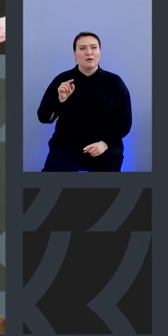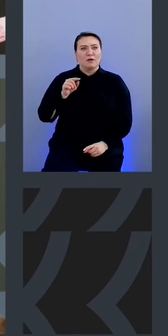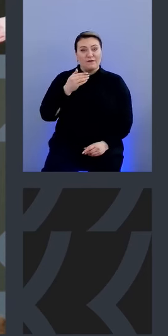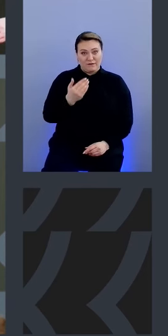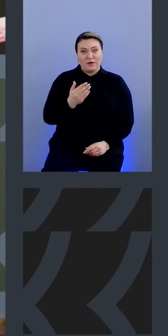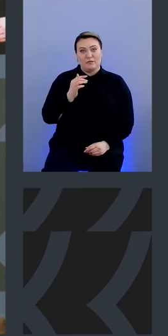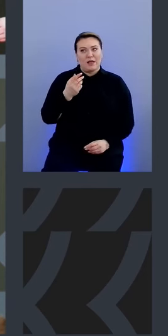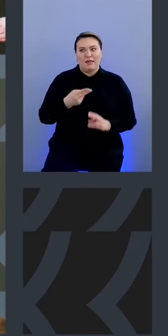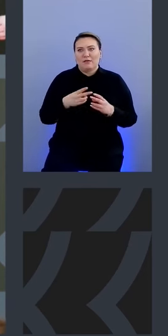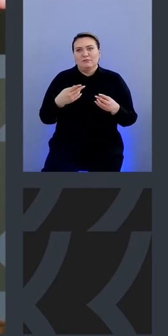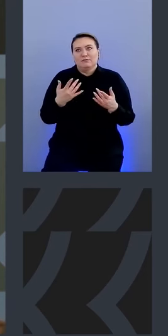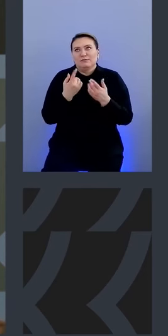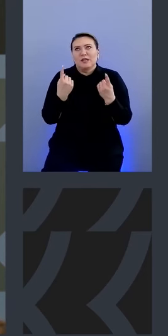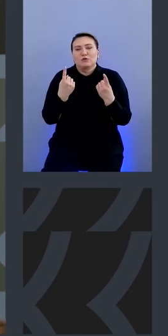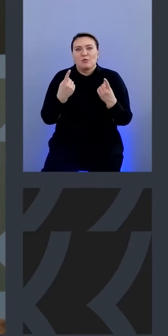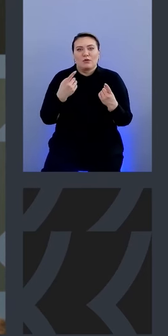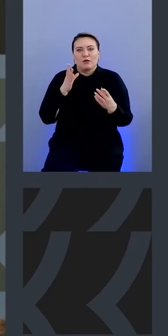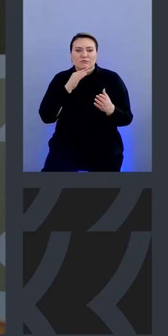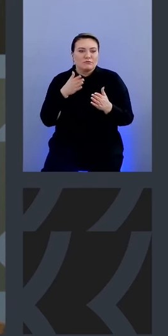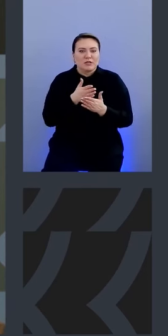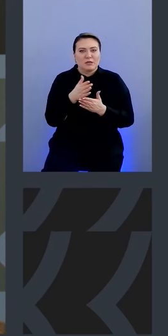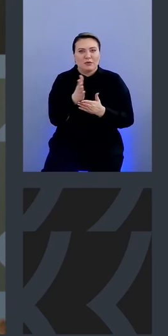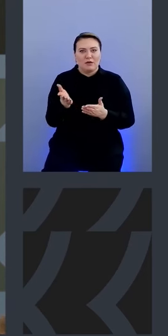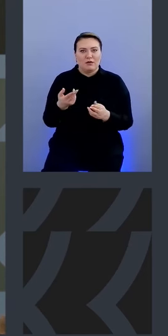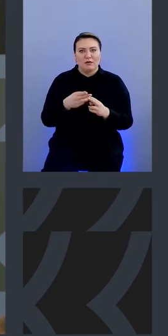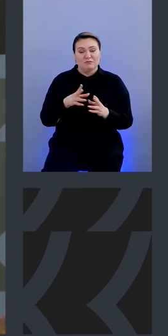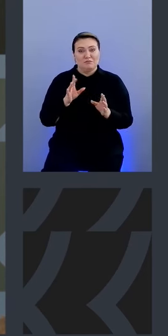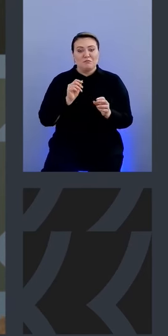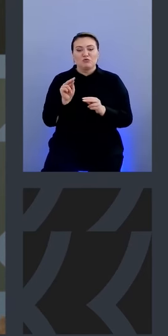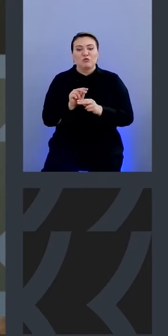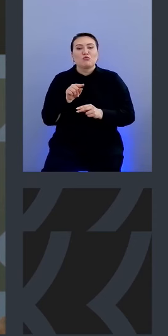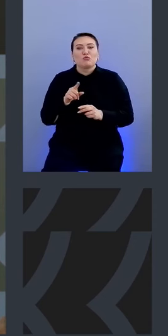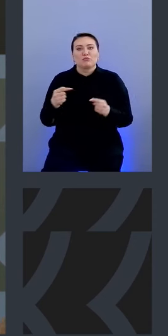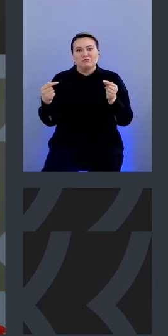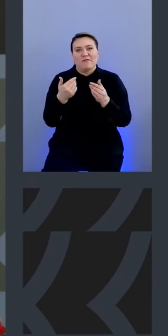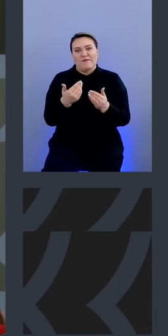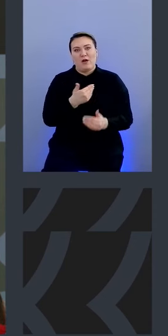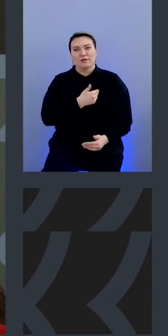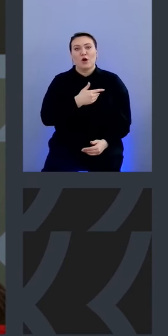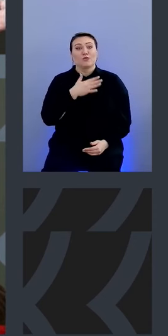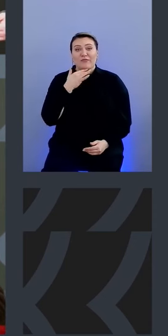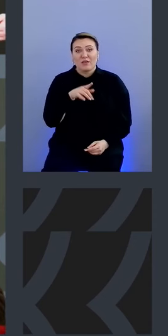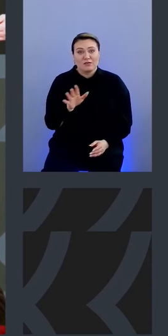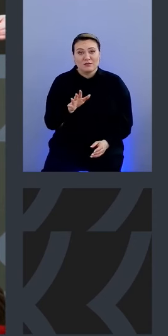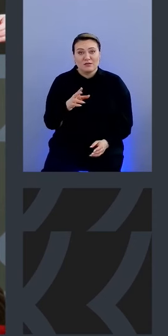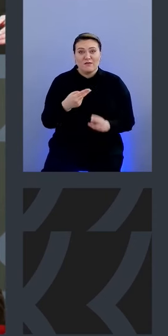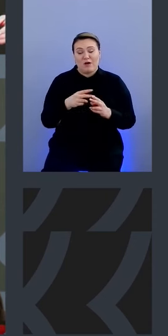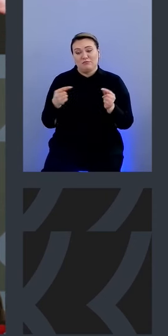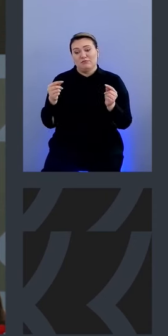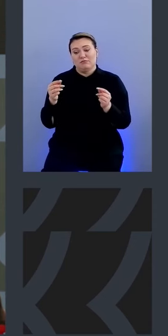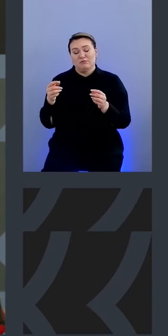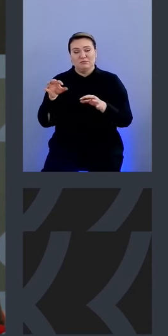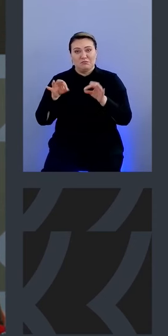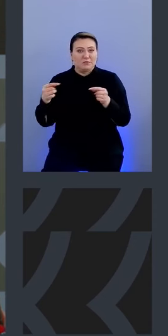настолько гибко и вы можете настроить логировать вообще просто то что вы хотите а то что вы не хотите логировать не будет